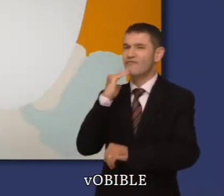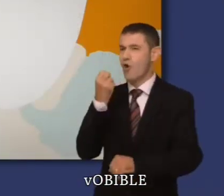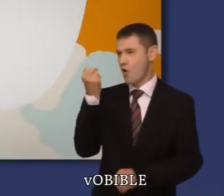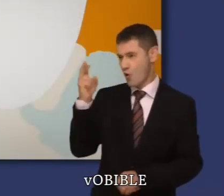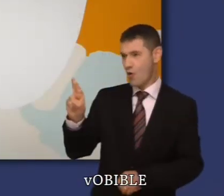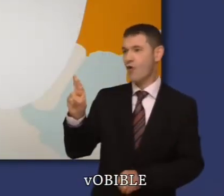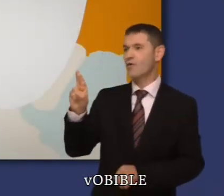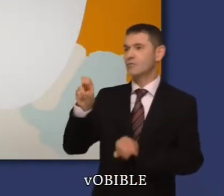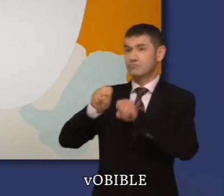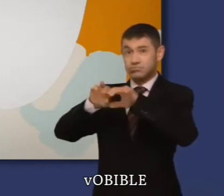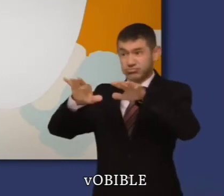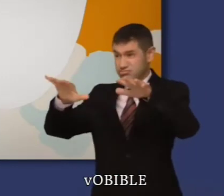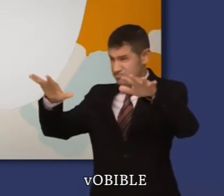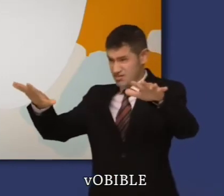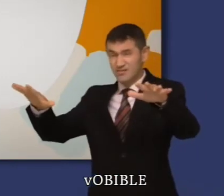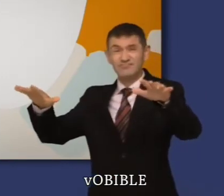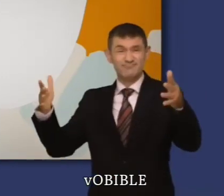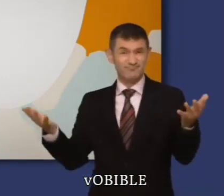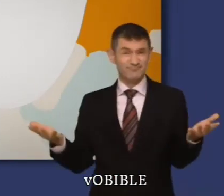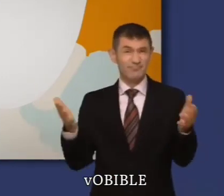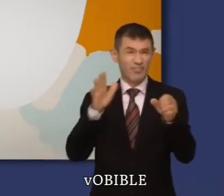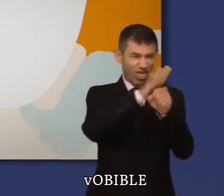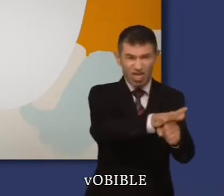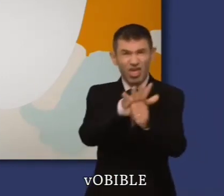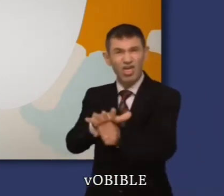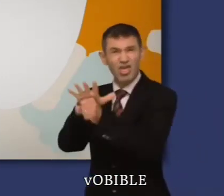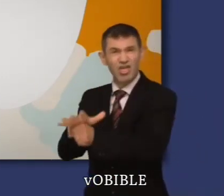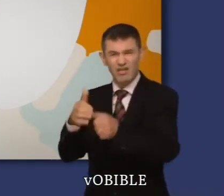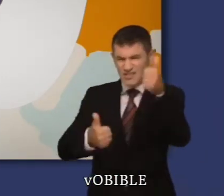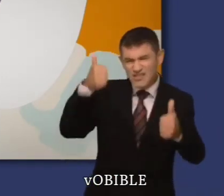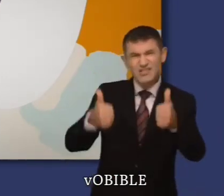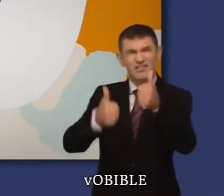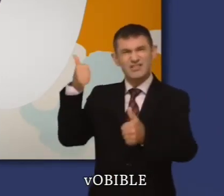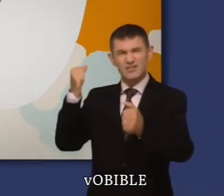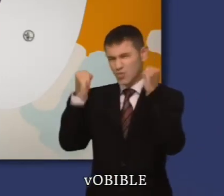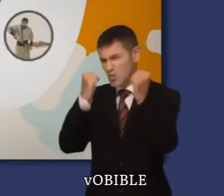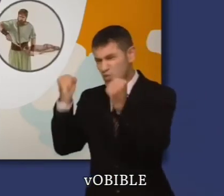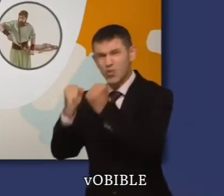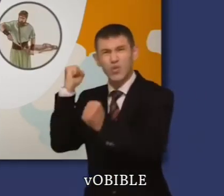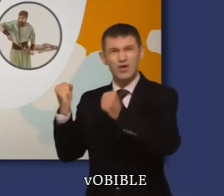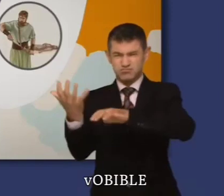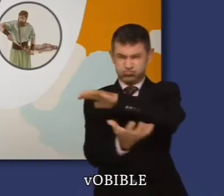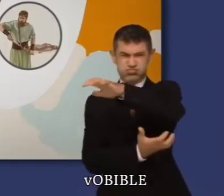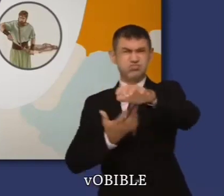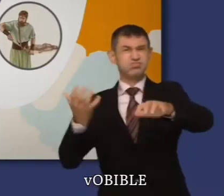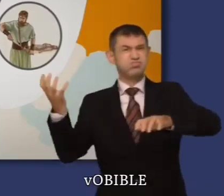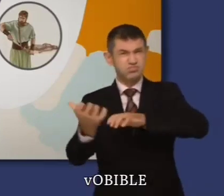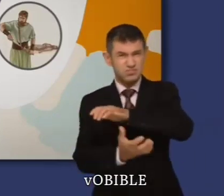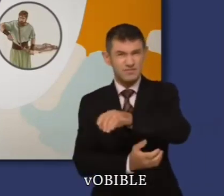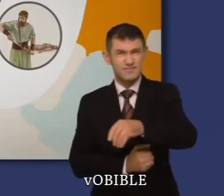devient très courante dans le royaume du Nord, ce qui mène à l'oppression, à des luttes pour le pouvoir et à des assassinats.